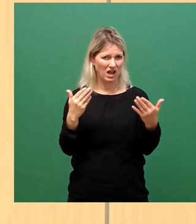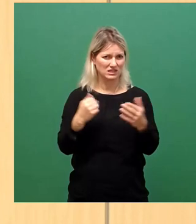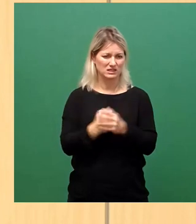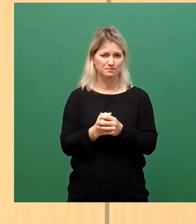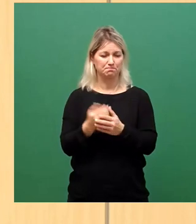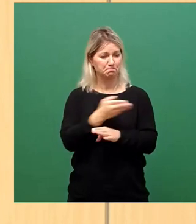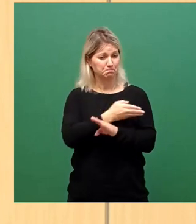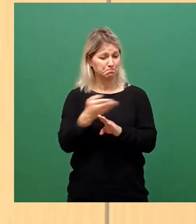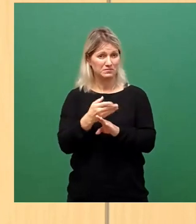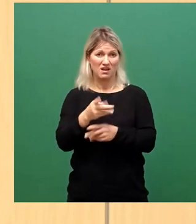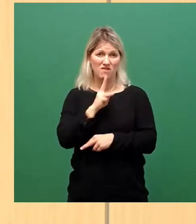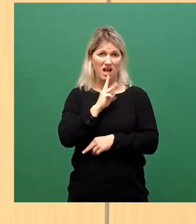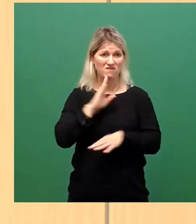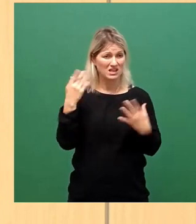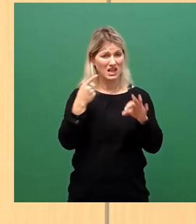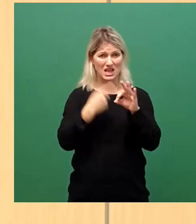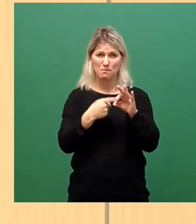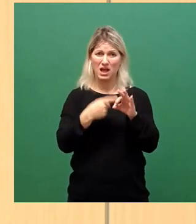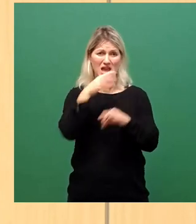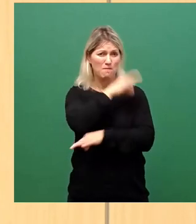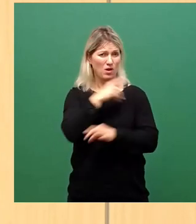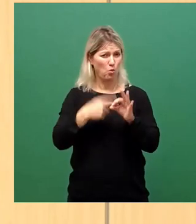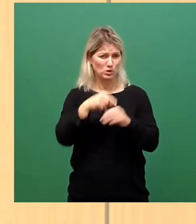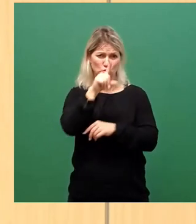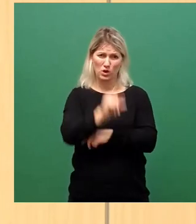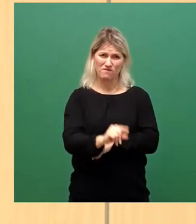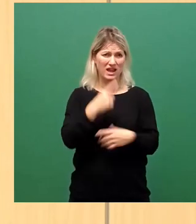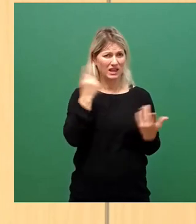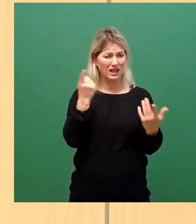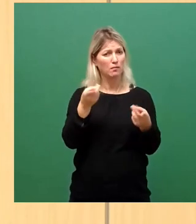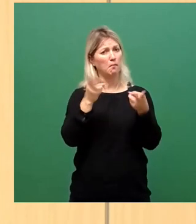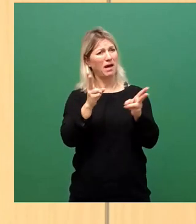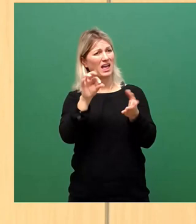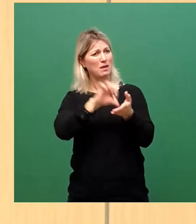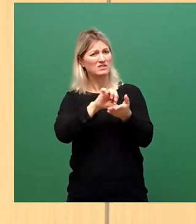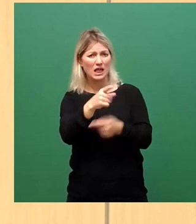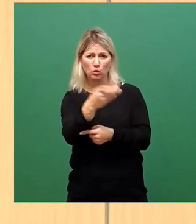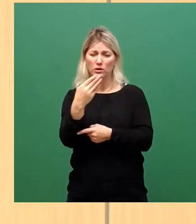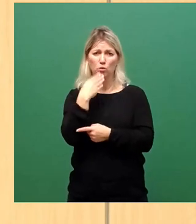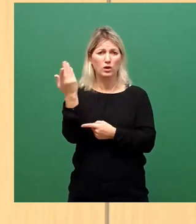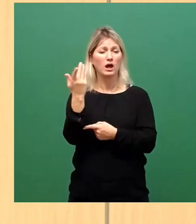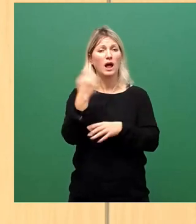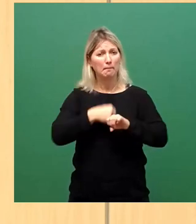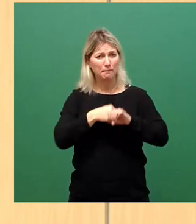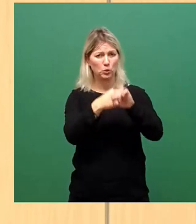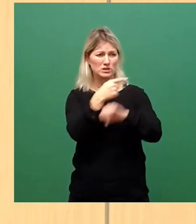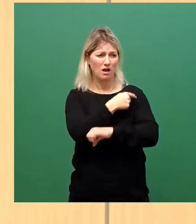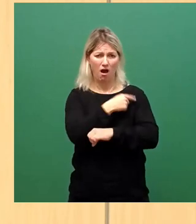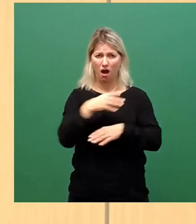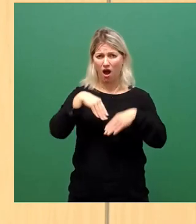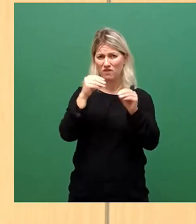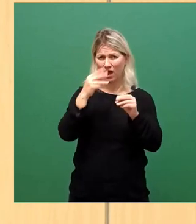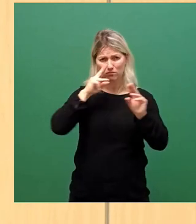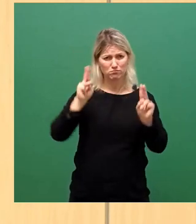geringe Impfquote in Sachsen. Die Impfzentren waren nicht auf Send-by. Wir haben zu spät mit den Boostern begonnen. Die Krankenhäuser sind auf die Menge an